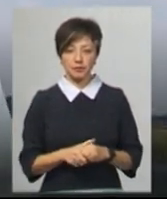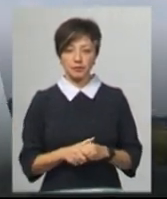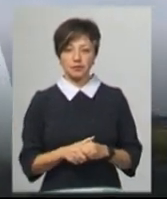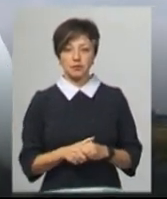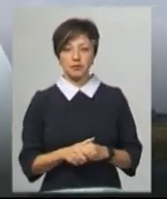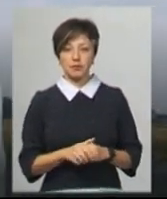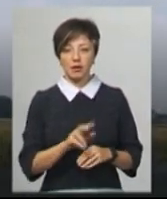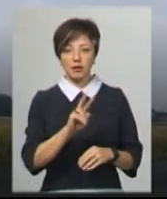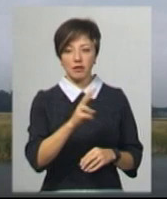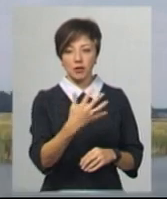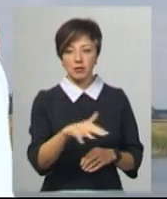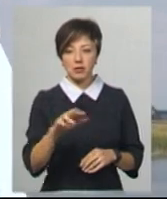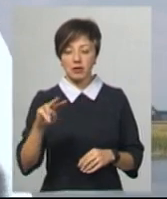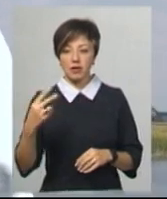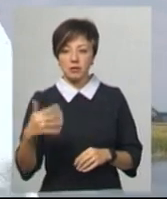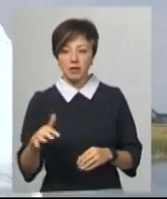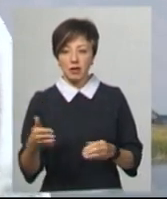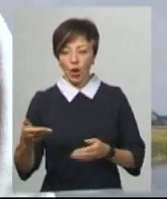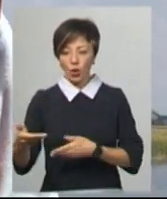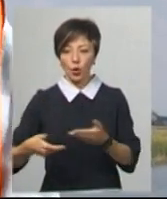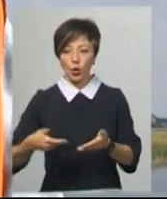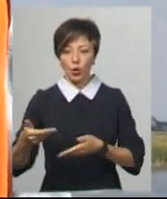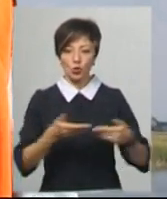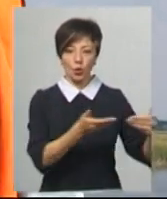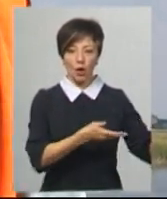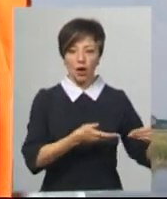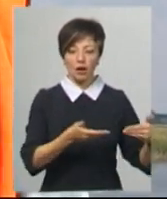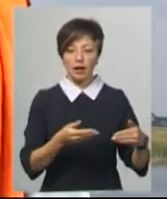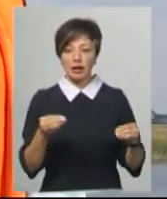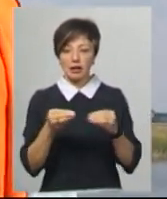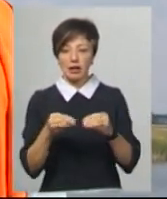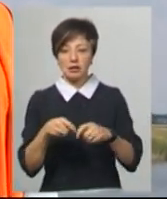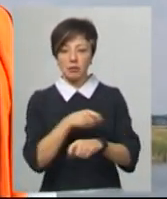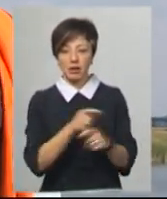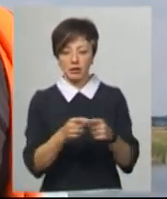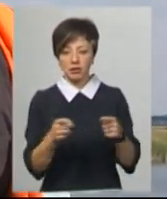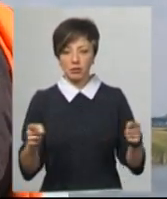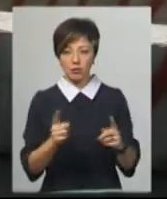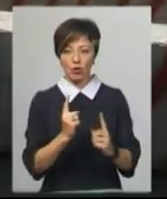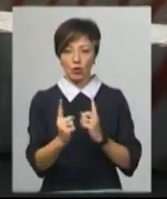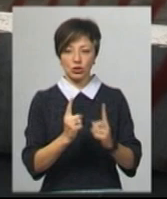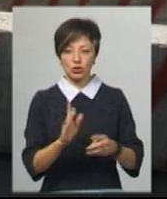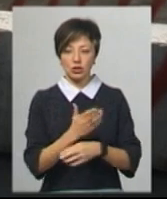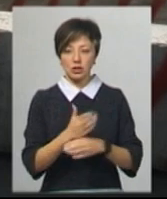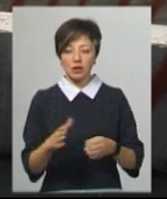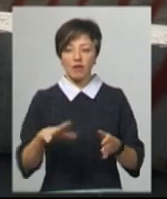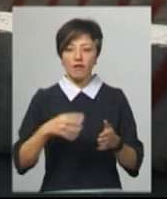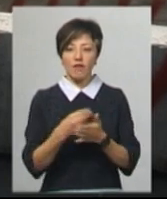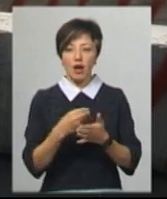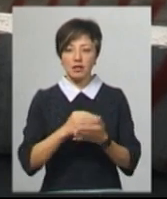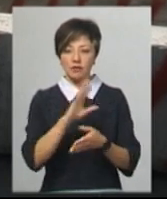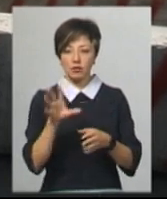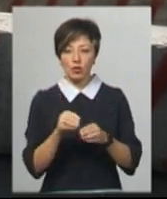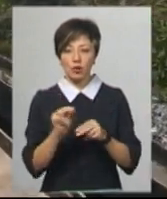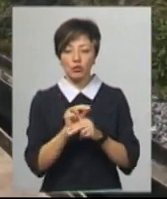По 2,50 тротуар, а то 10 метрів проїжджа частина. Вартість капітального ремонту –